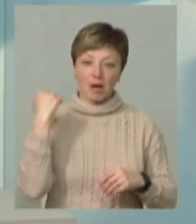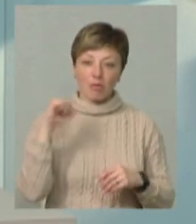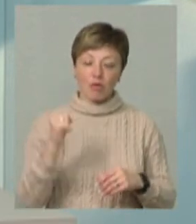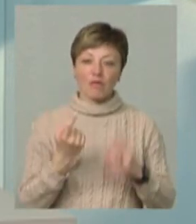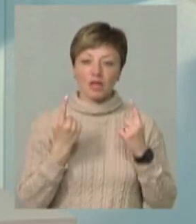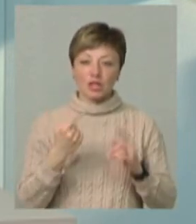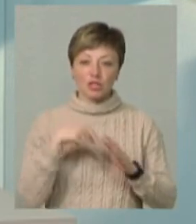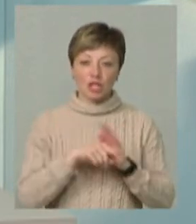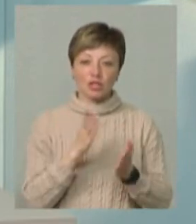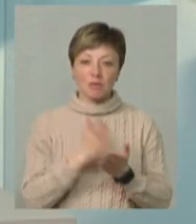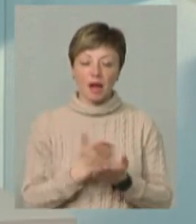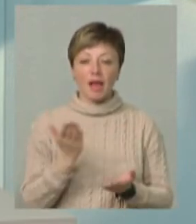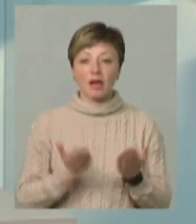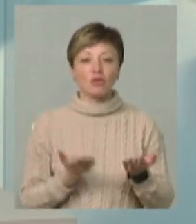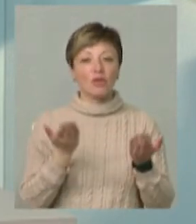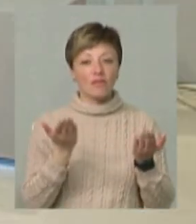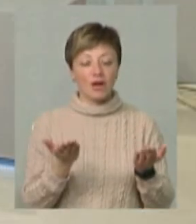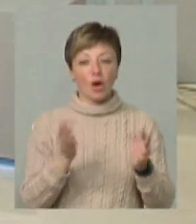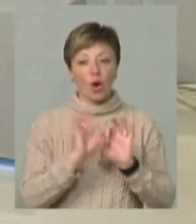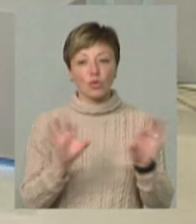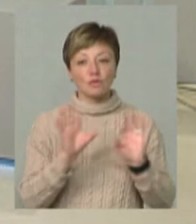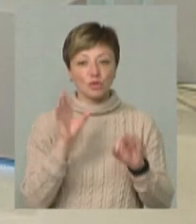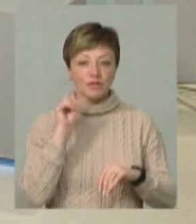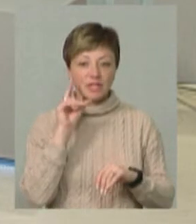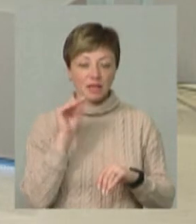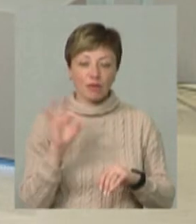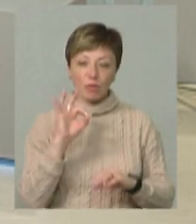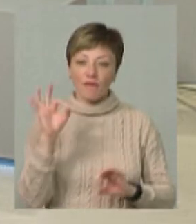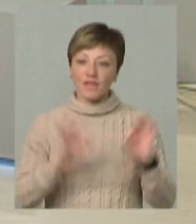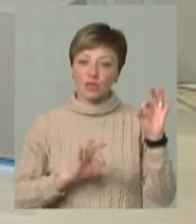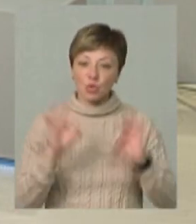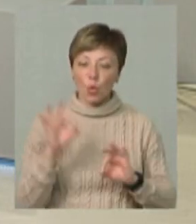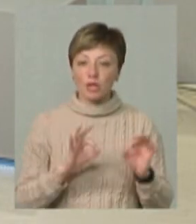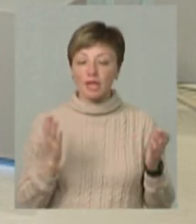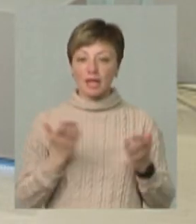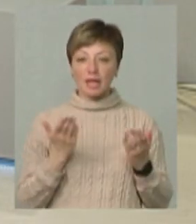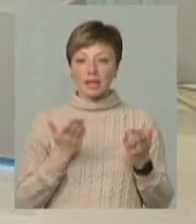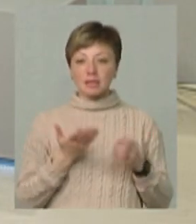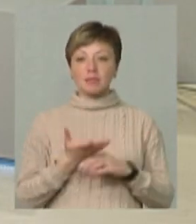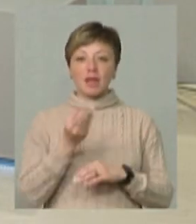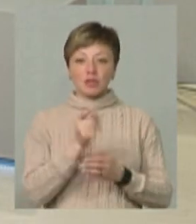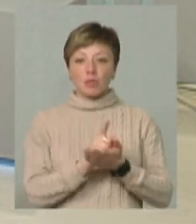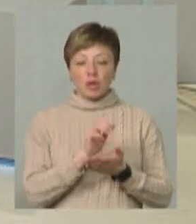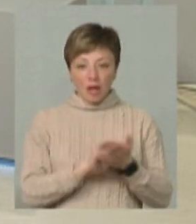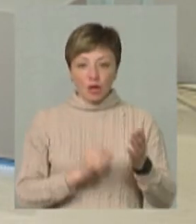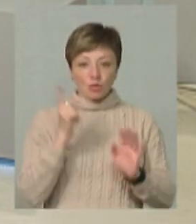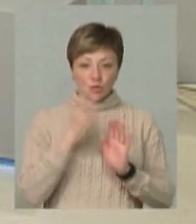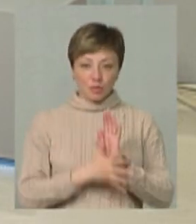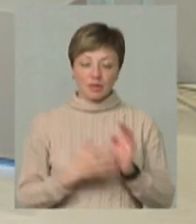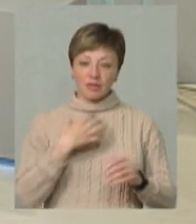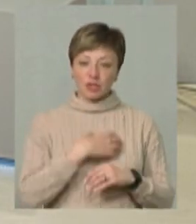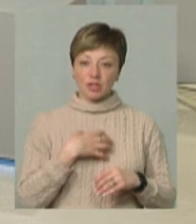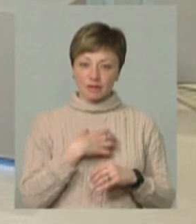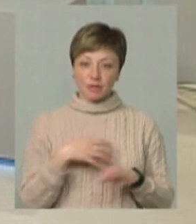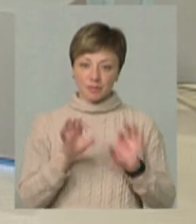І це дуже велике значення має. Якщо ви озвучите в цифрах про ті відсотки і цифри сплачених податків, бо розуміємо, що це зараз